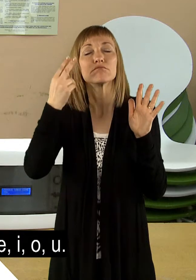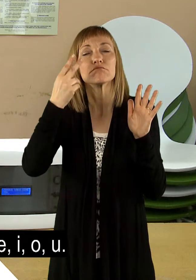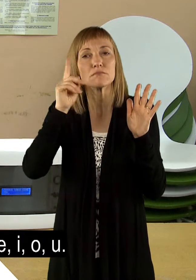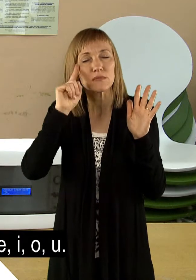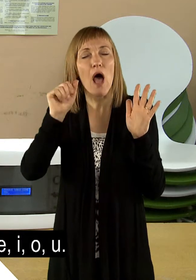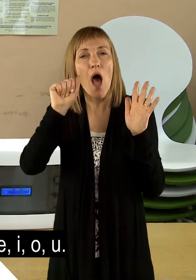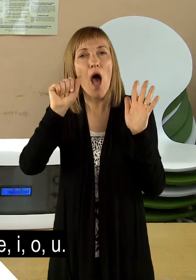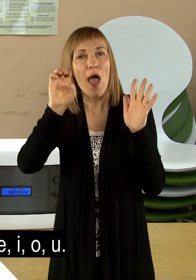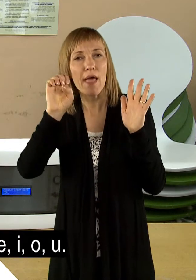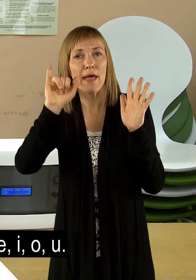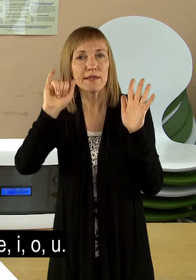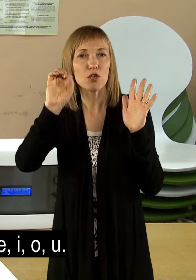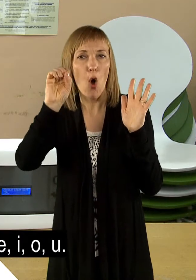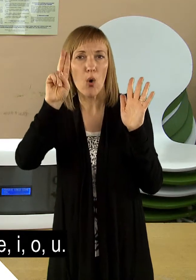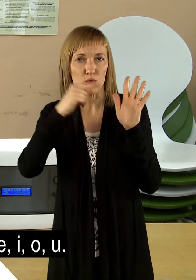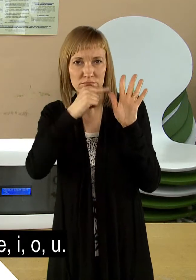branje A, E, I, O, U.